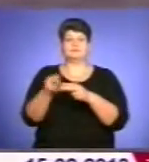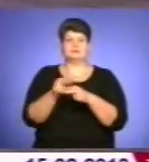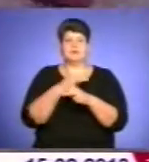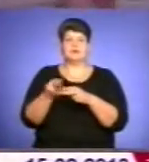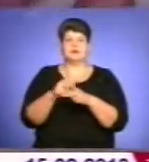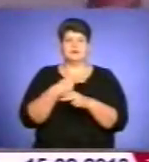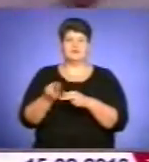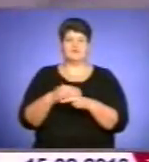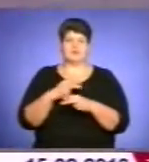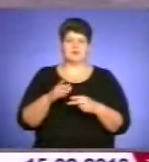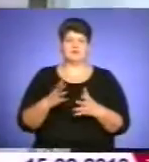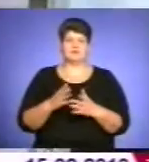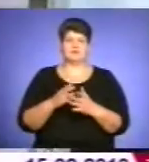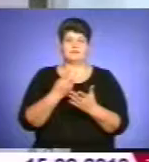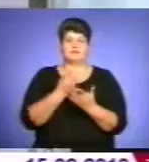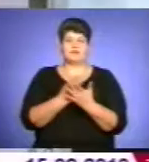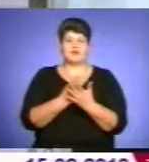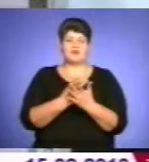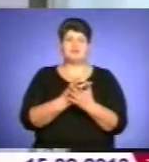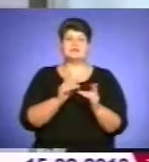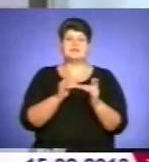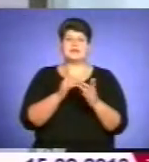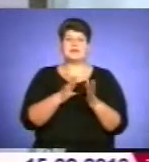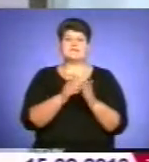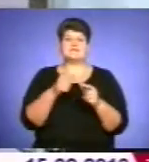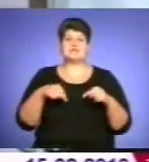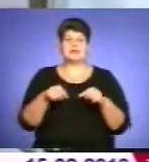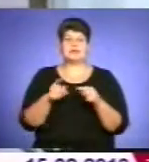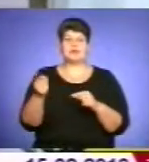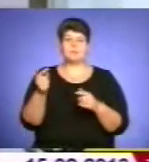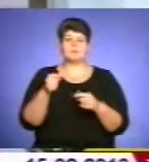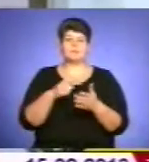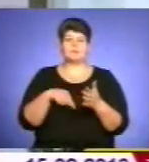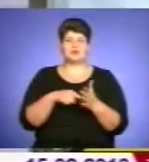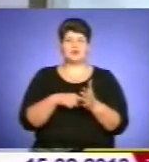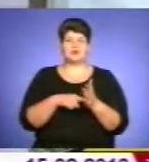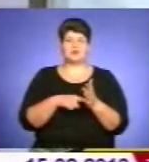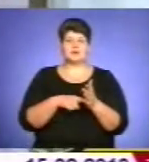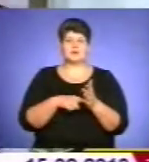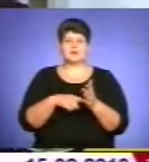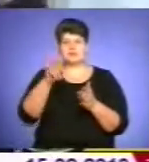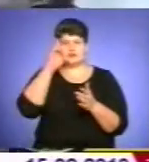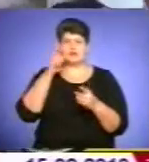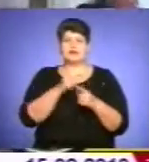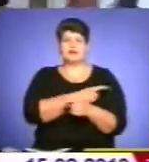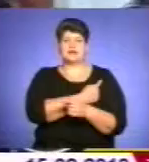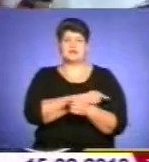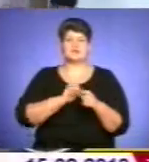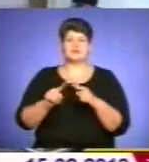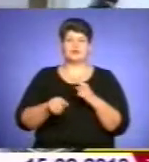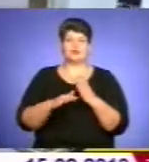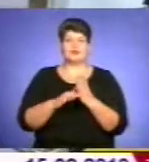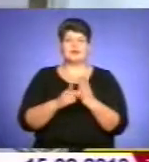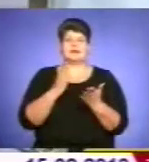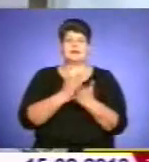травматологічного відділення. Стаціонарне відділення Тернопільської міської комунальної лікарні швидкої допомоги розраховано на 70